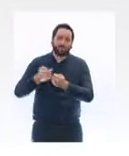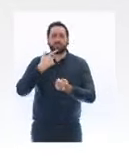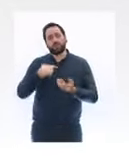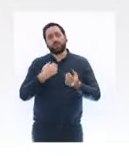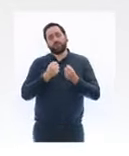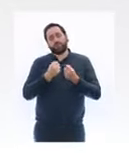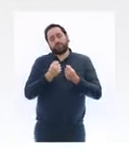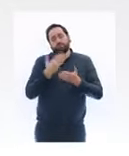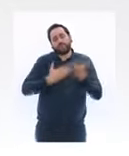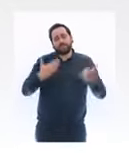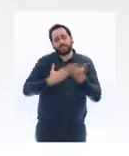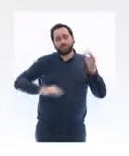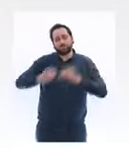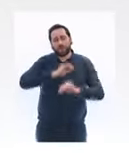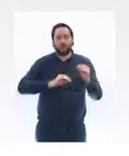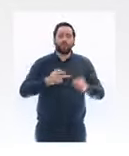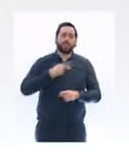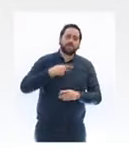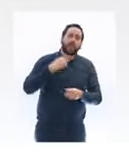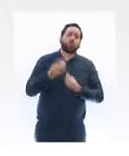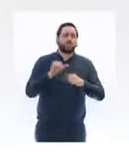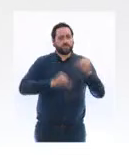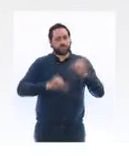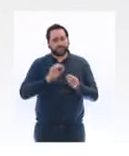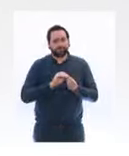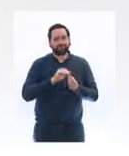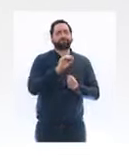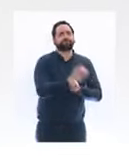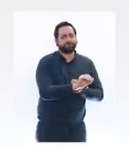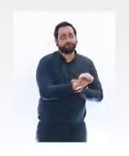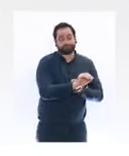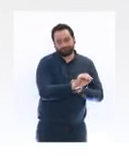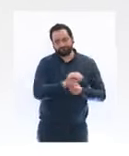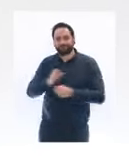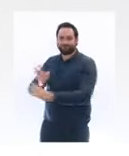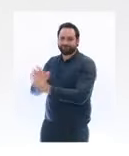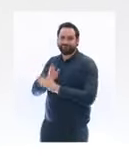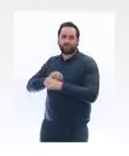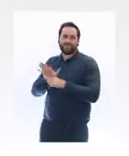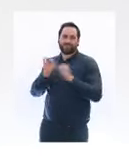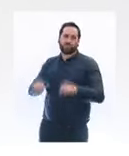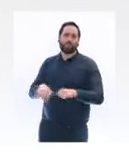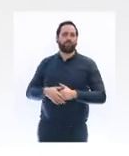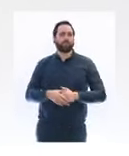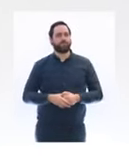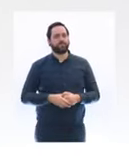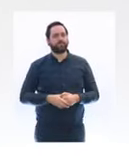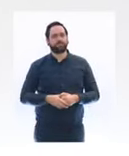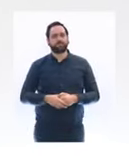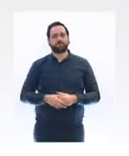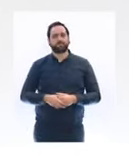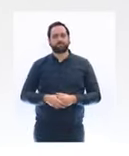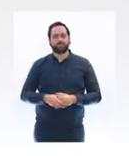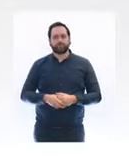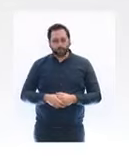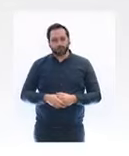de médecine ou de chirurgie. Nous faisons le choix de privilégier et de maintenir autant que possible les prises en charge pour